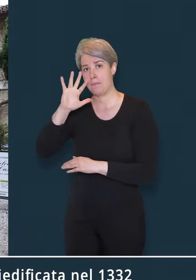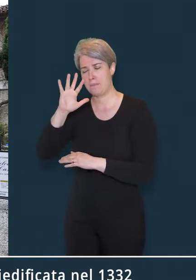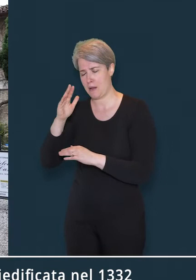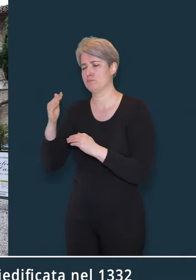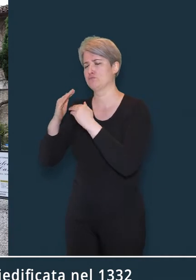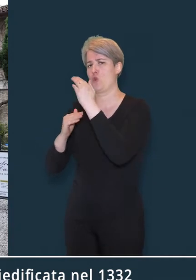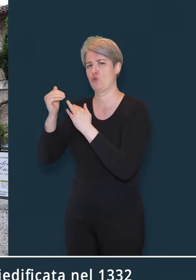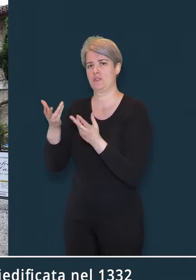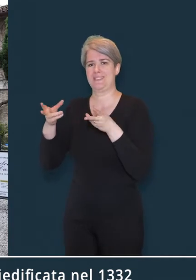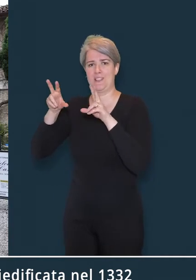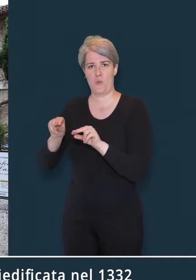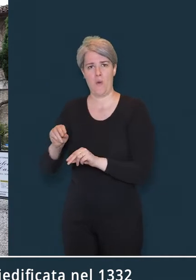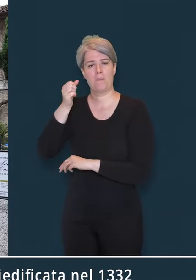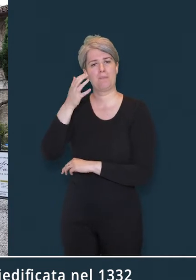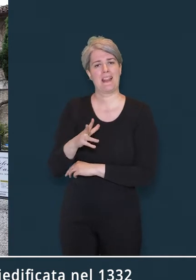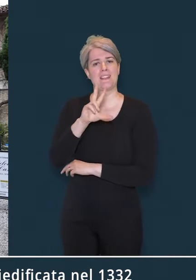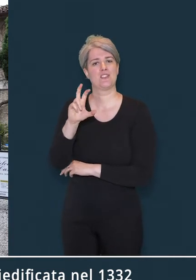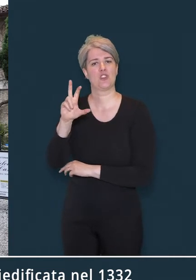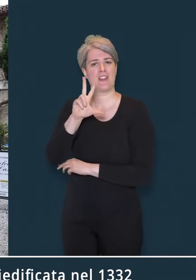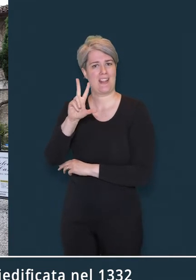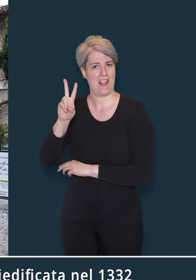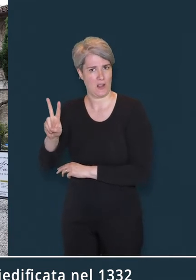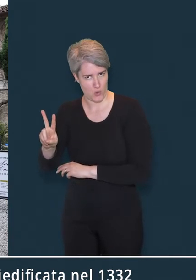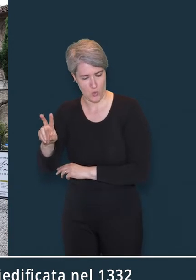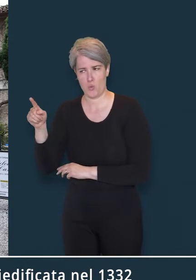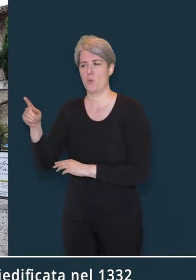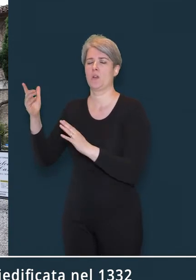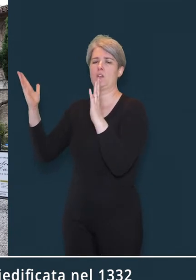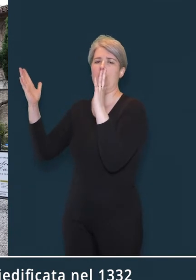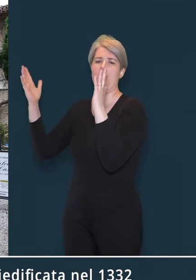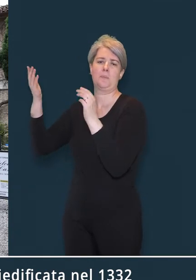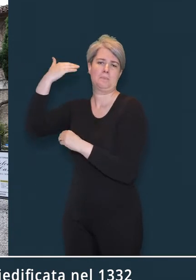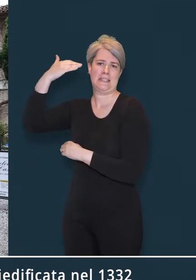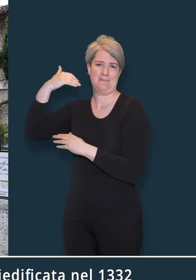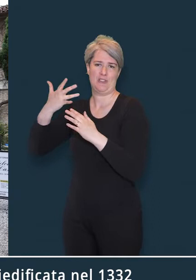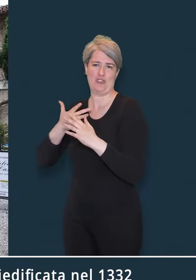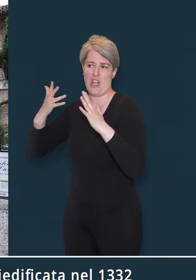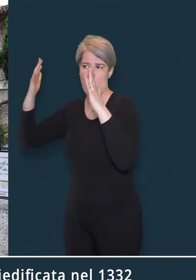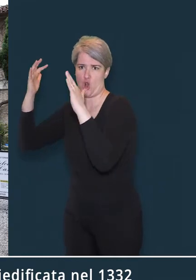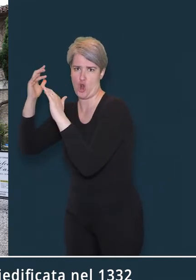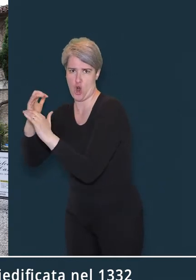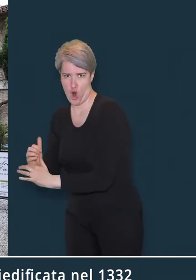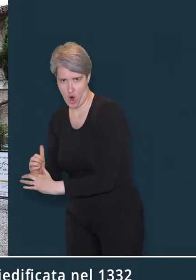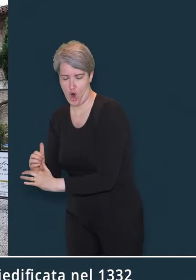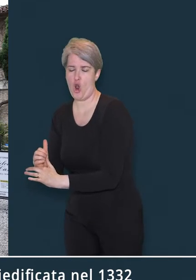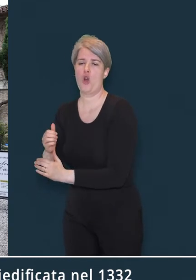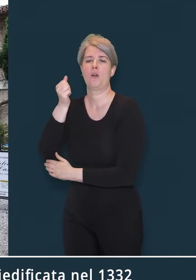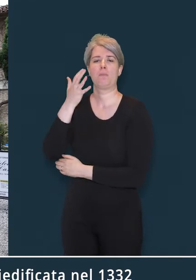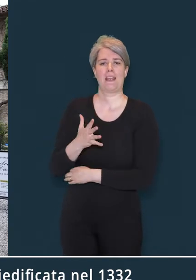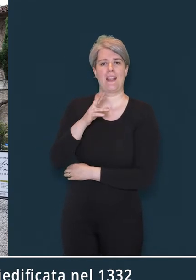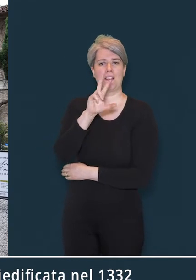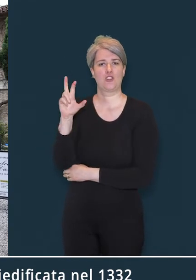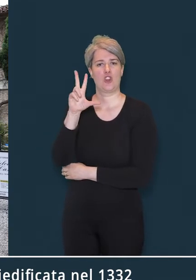Sembra infatti che dopo essere stata riedificata nel 1332 a causa del